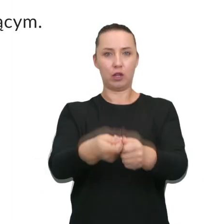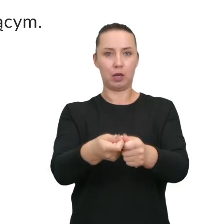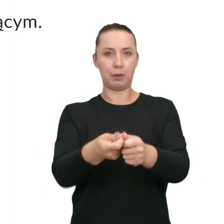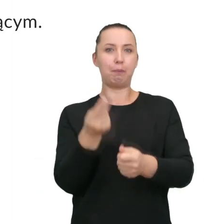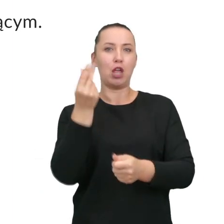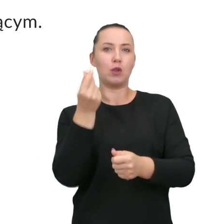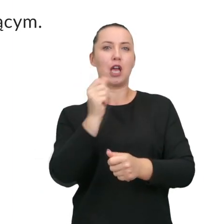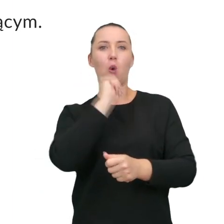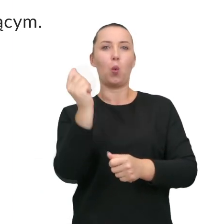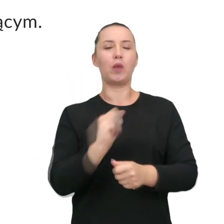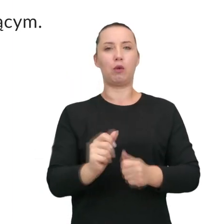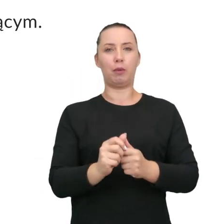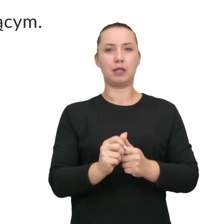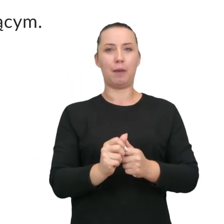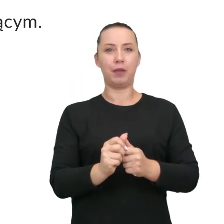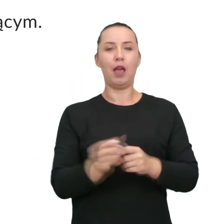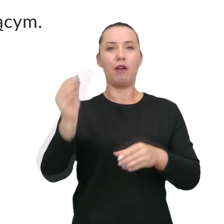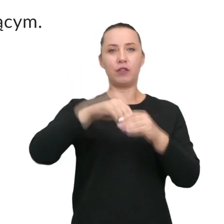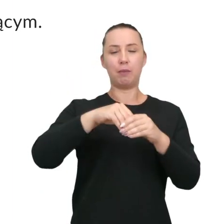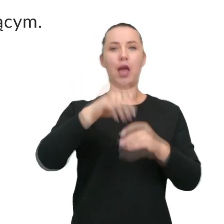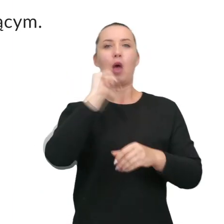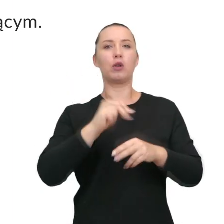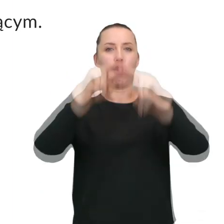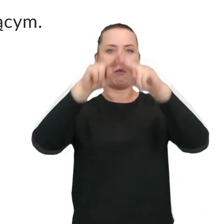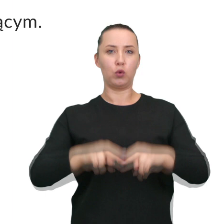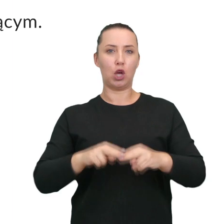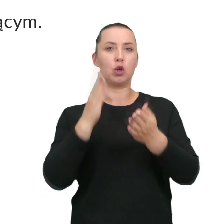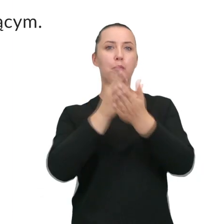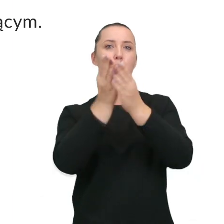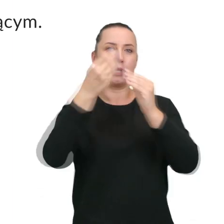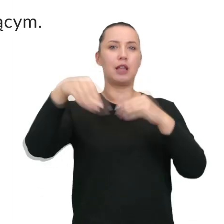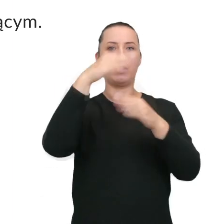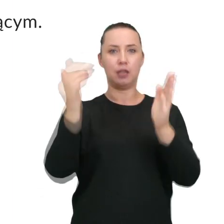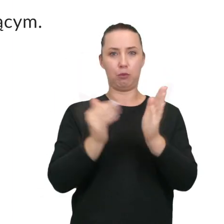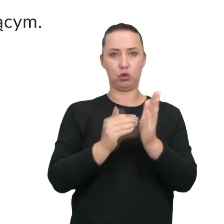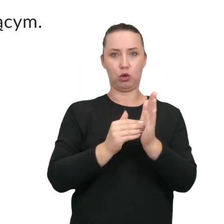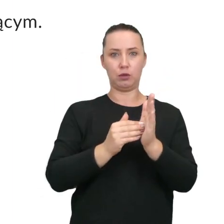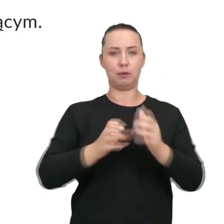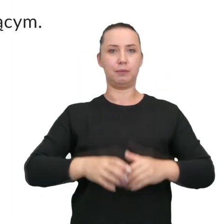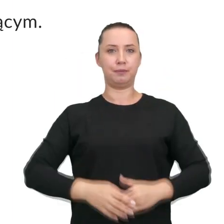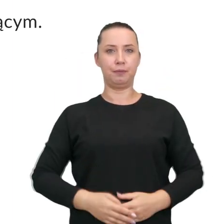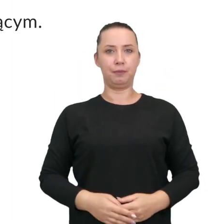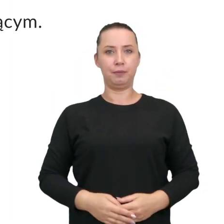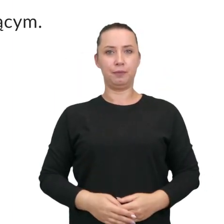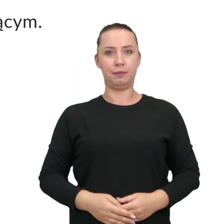jest współfinansowany za środków Unii Europejskiej w ramach Europejskiego Funduszu Pomocy Najbardziej Potrzebującym.